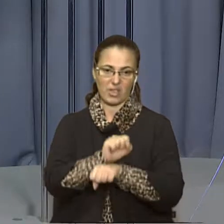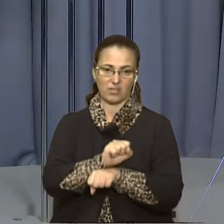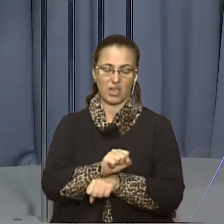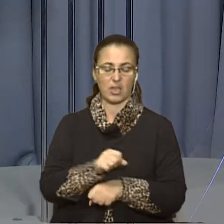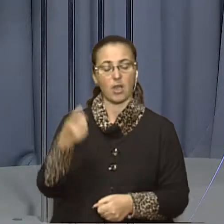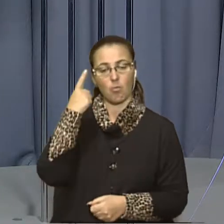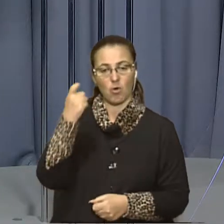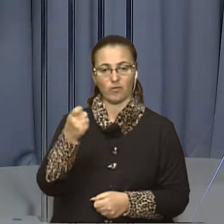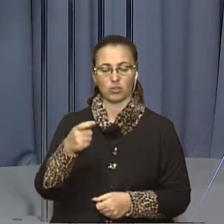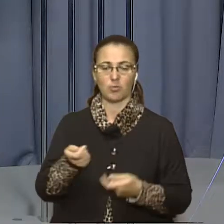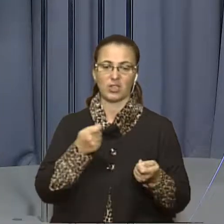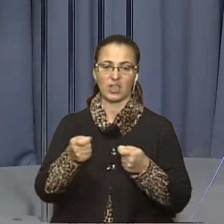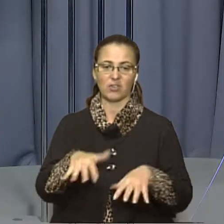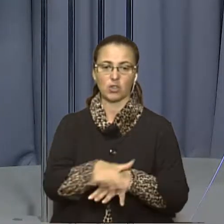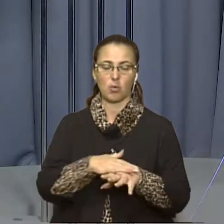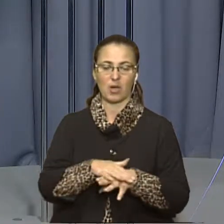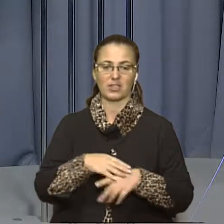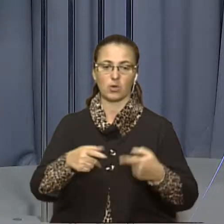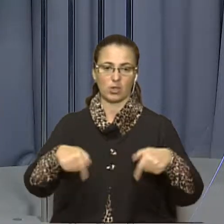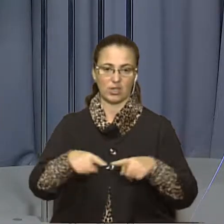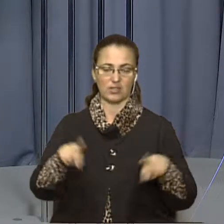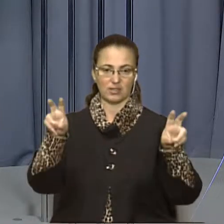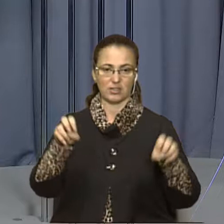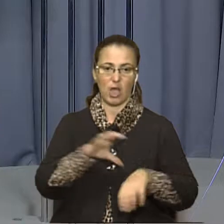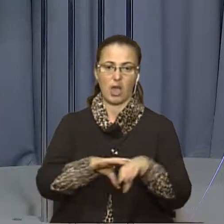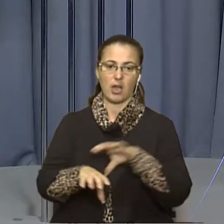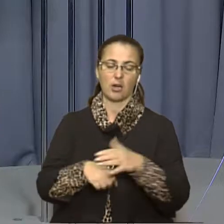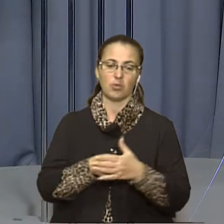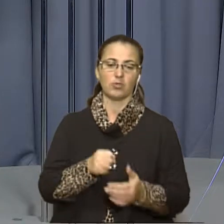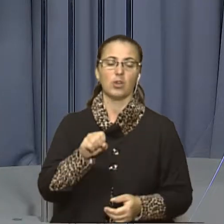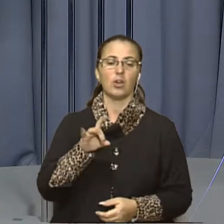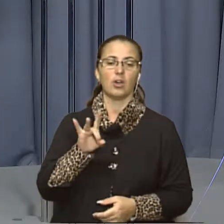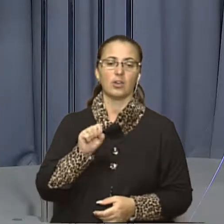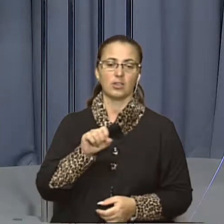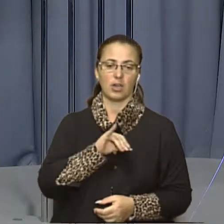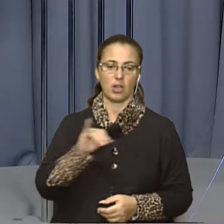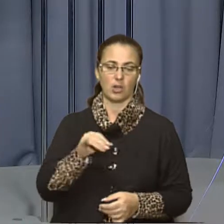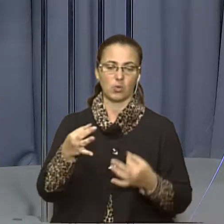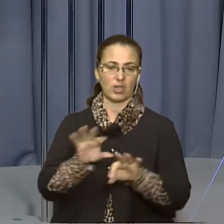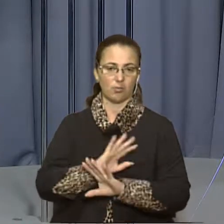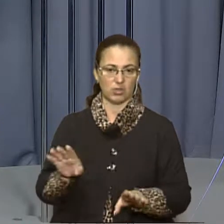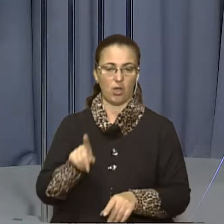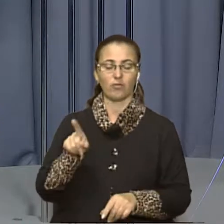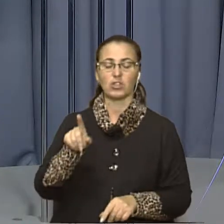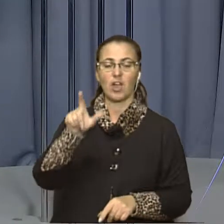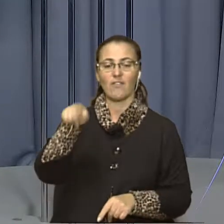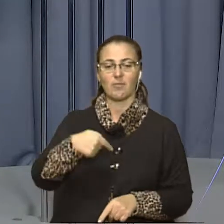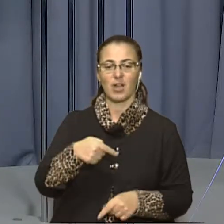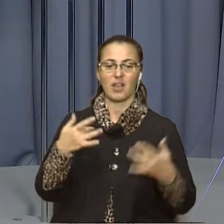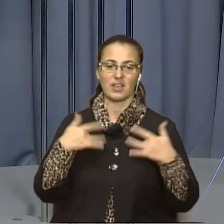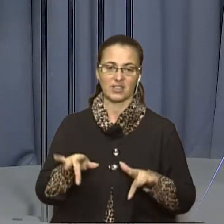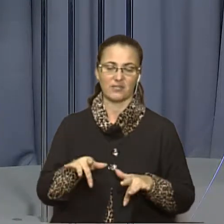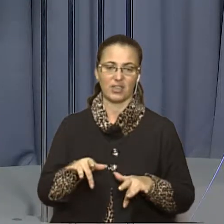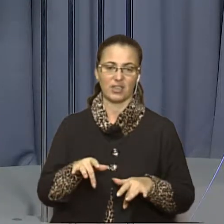керівник громадської організації «Рабів до раю не пускають» Іван Спринський, пікетувальники вимагали звільнити очільника Нацполіції Львівщини